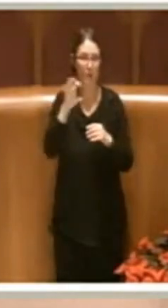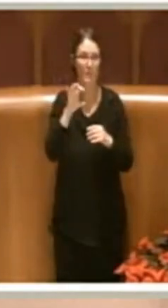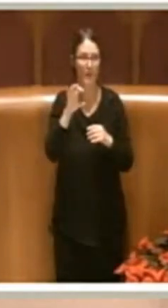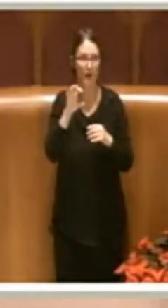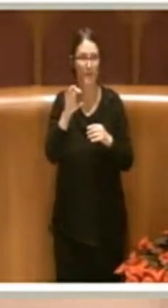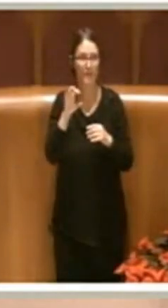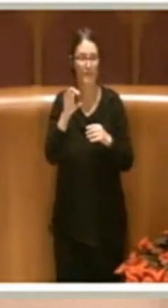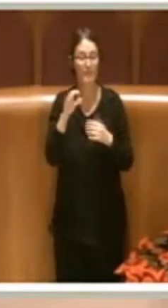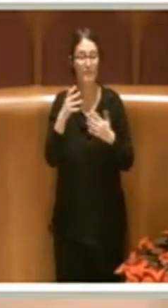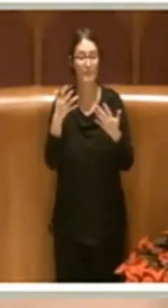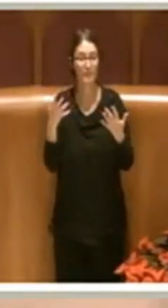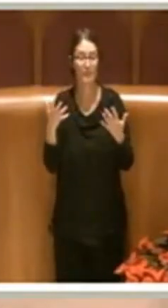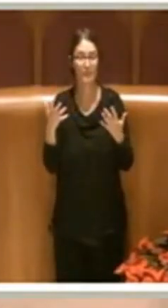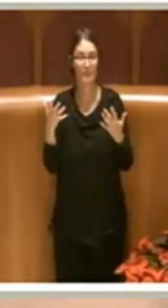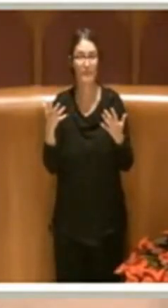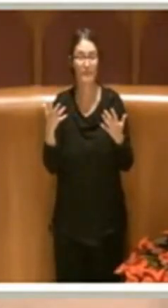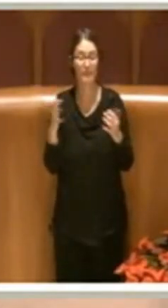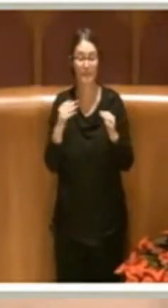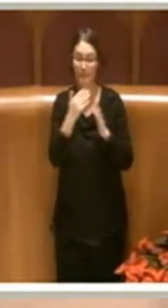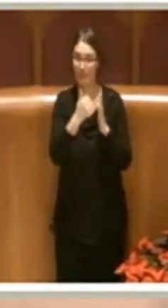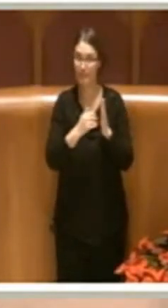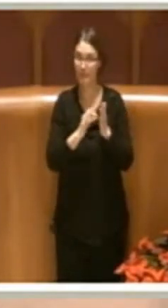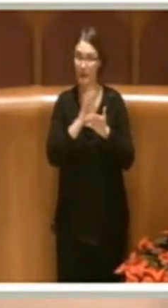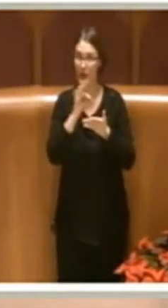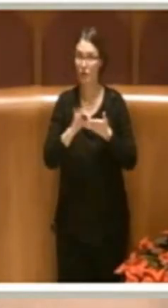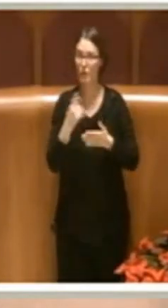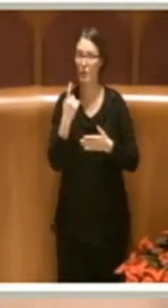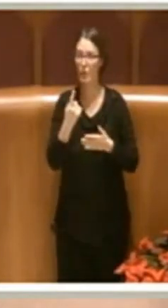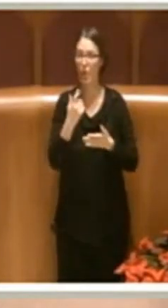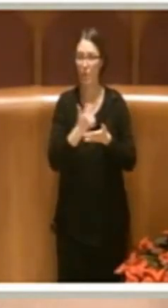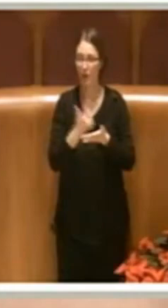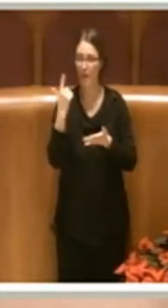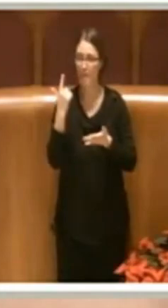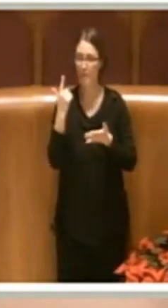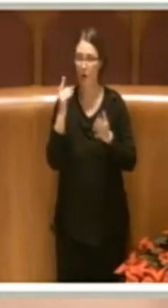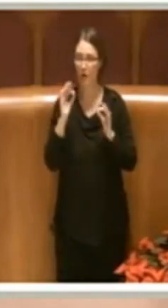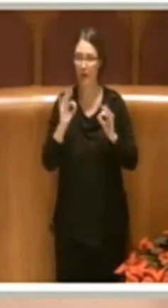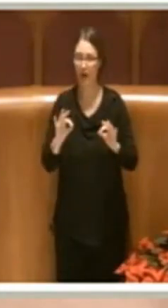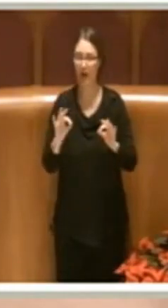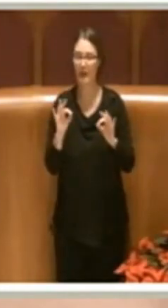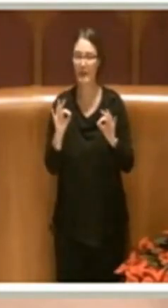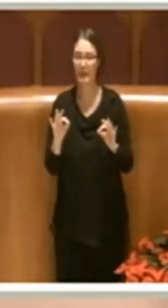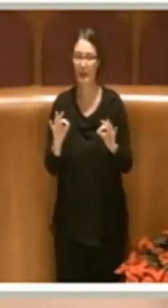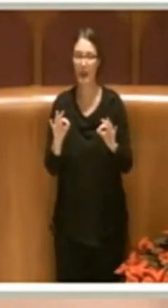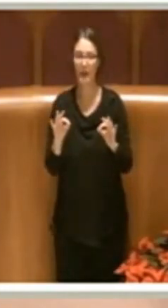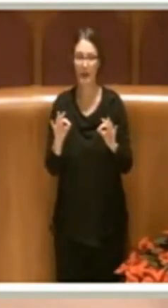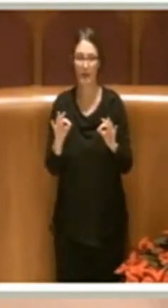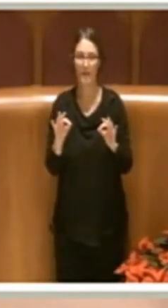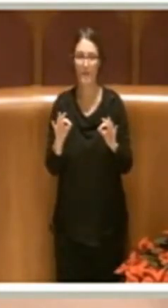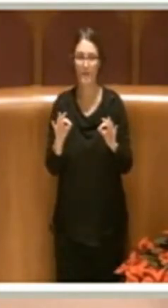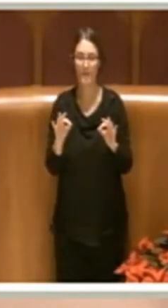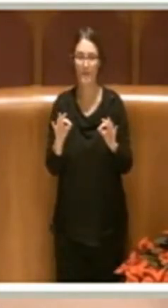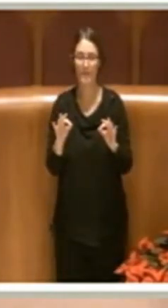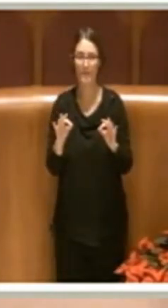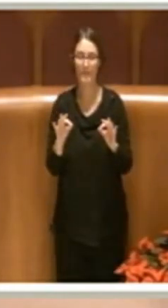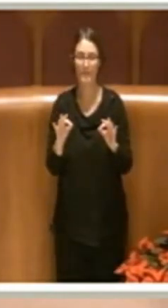questo ordine del giorno vuole sottolineare è far sì che